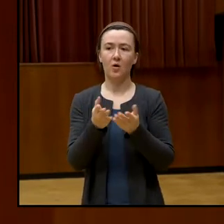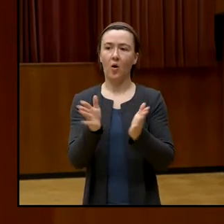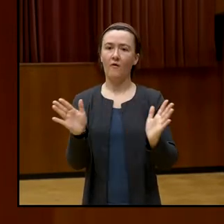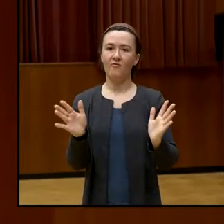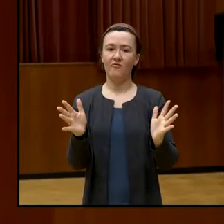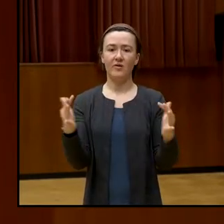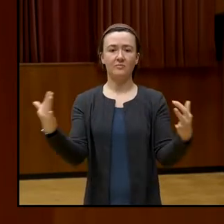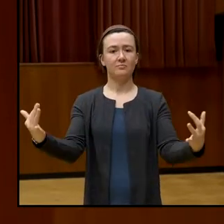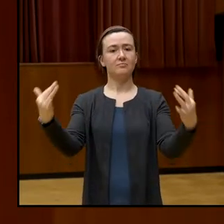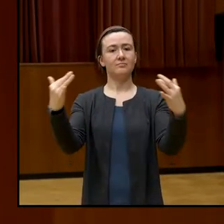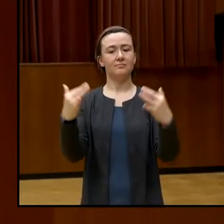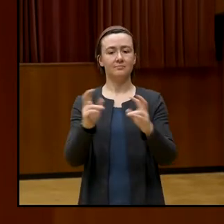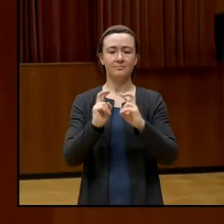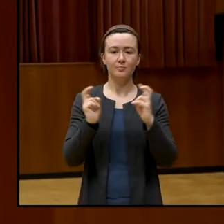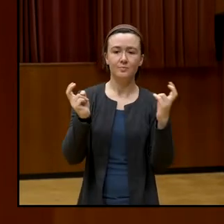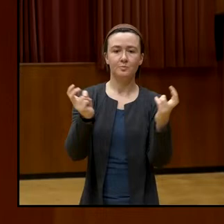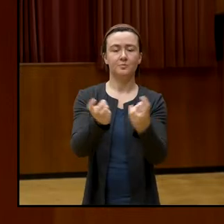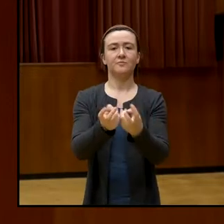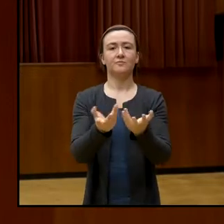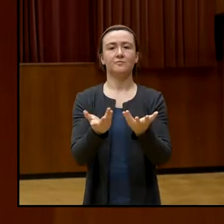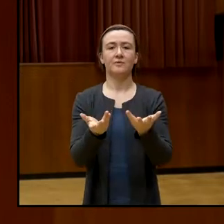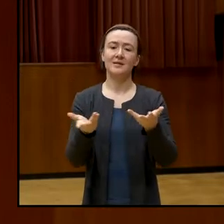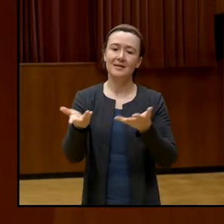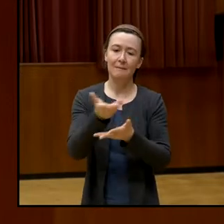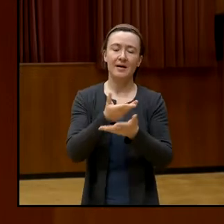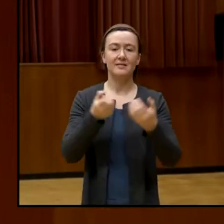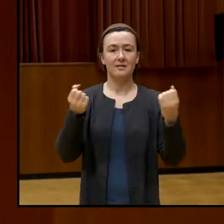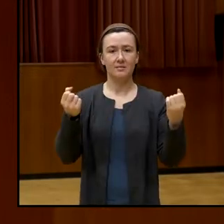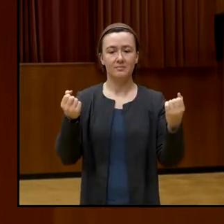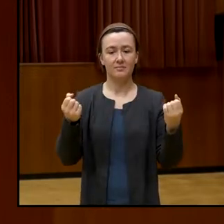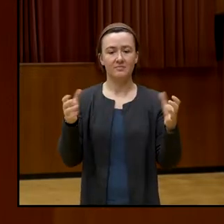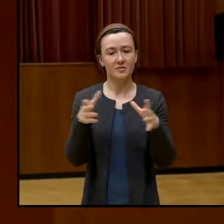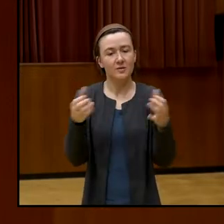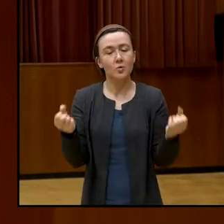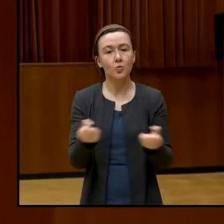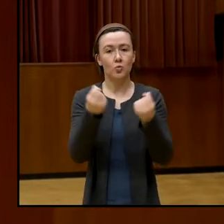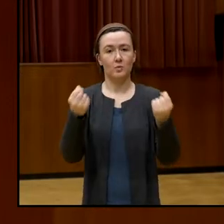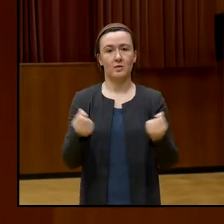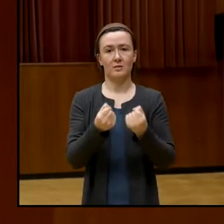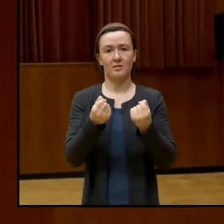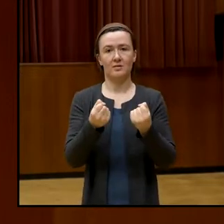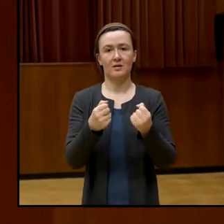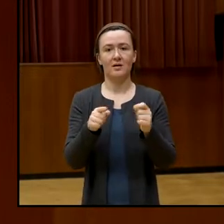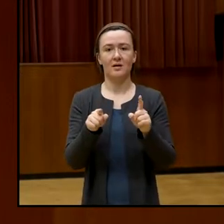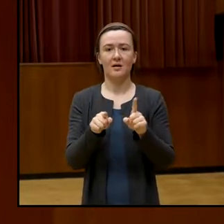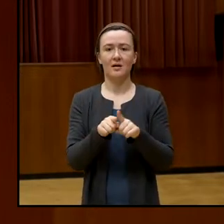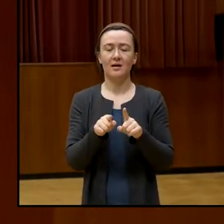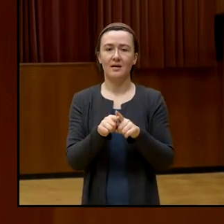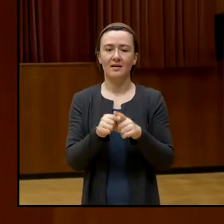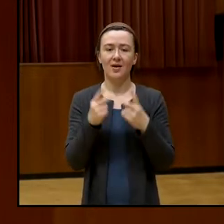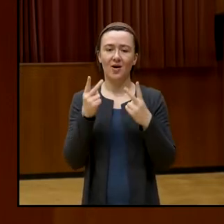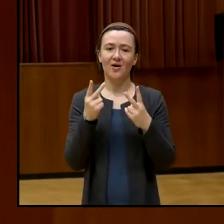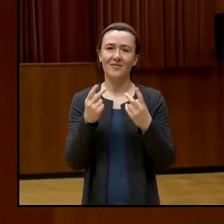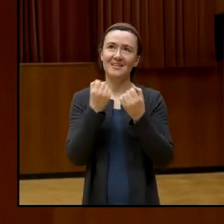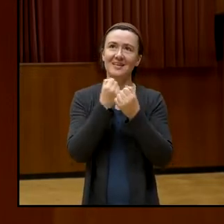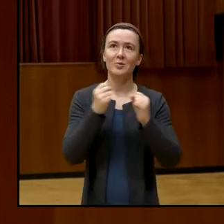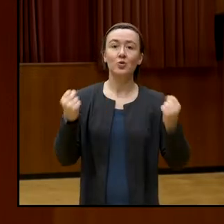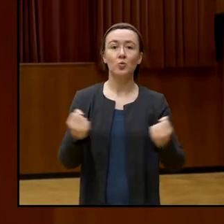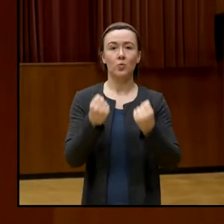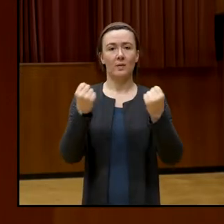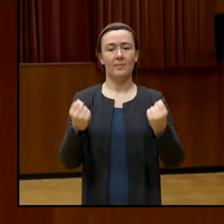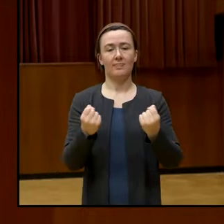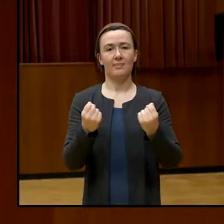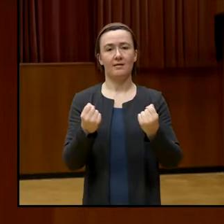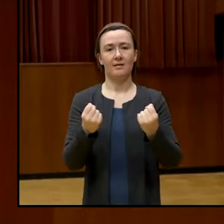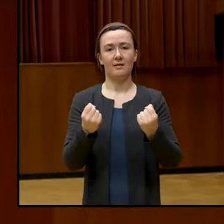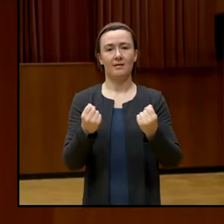wird und man gemeinsam das übt, also auch dieses Üben, das Demokratische sein, ich bin nicht so ein großer Fan davon zu